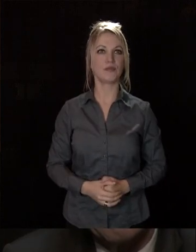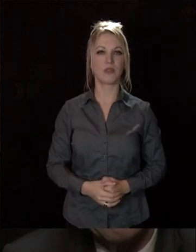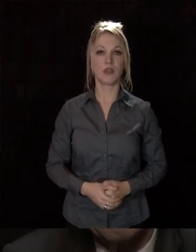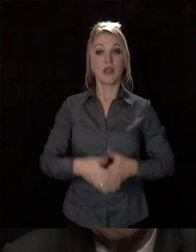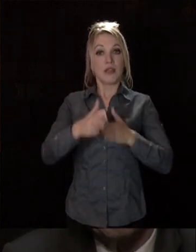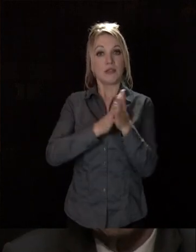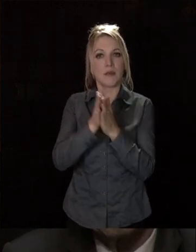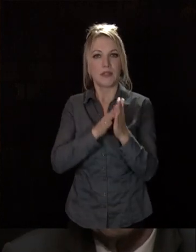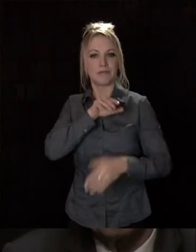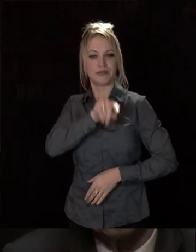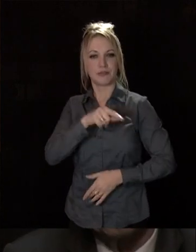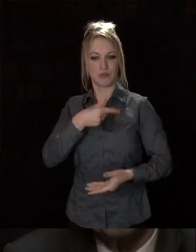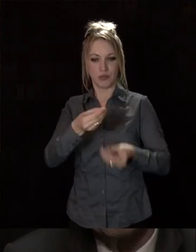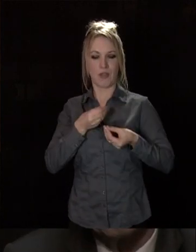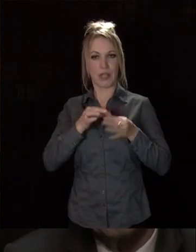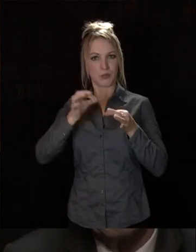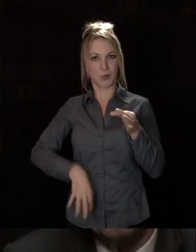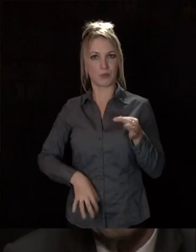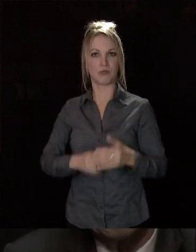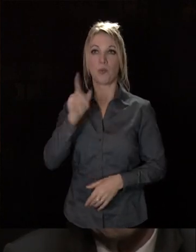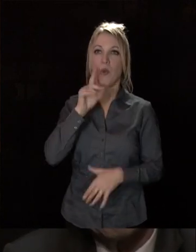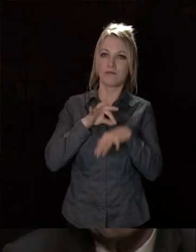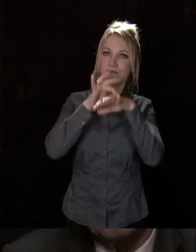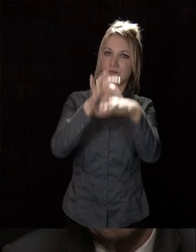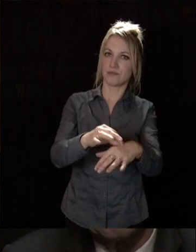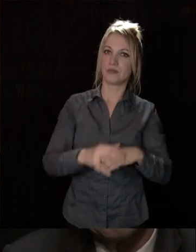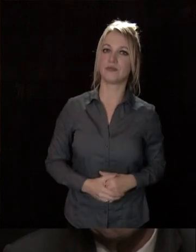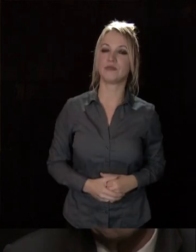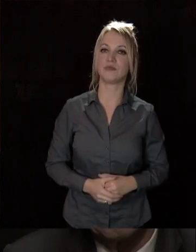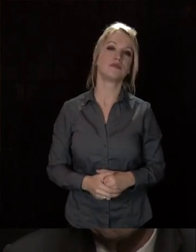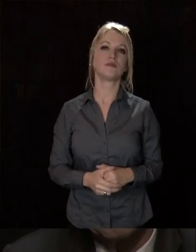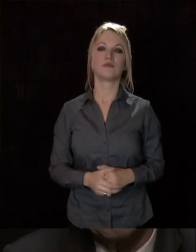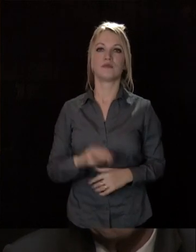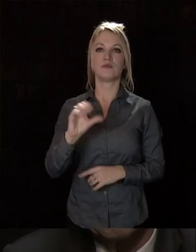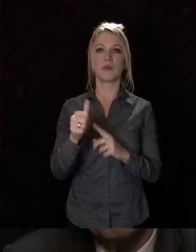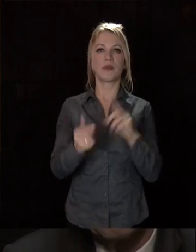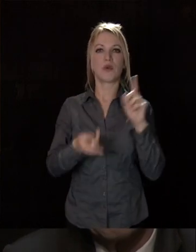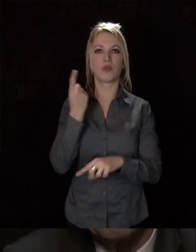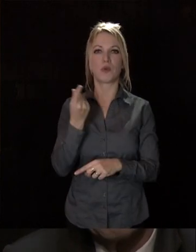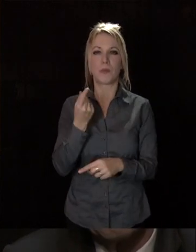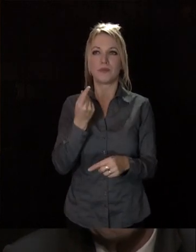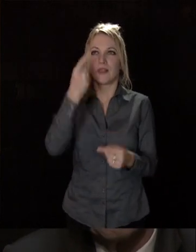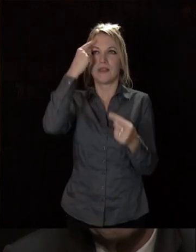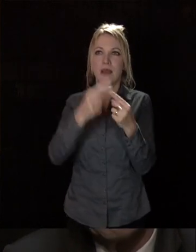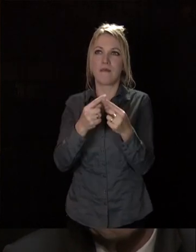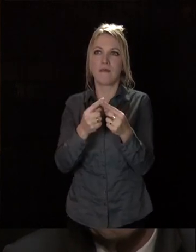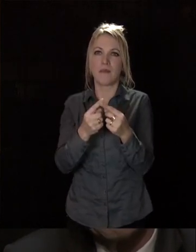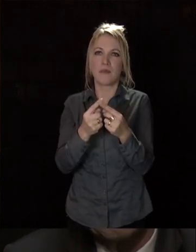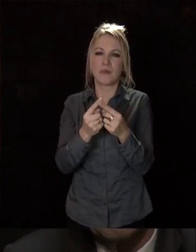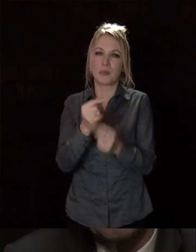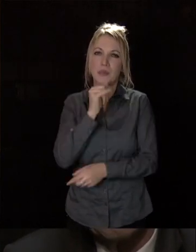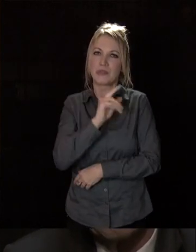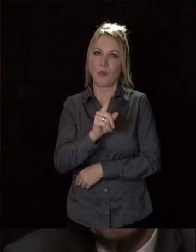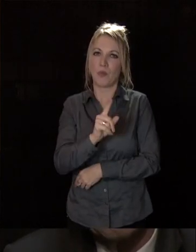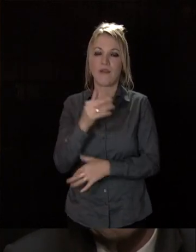dynamique, nous en récoltons les fruits. Parce que nous l'accompagnons principalement, et ce n pas un petit sujet, en matière de construction de logements.